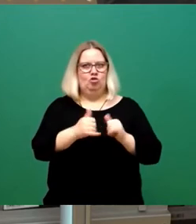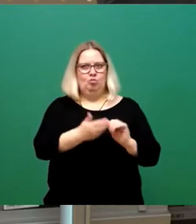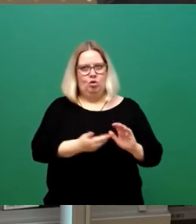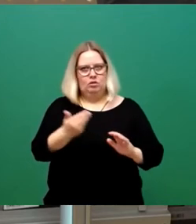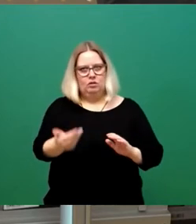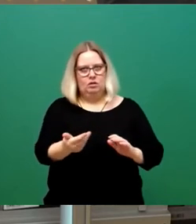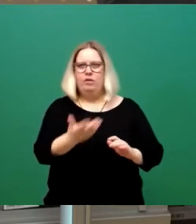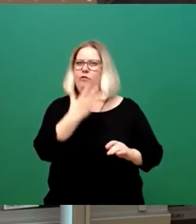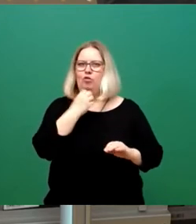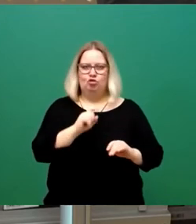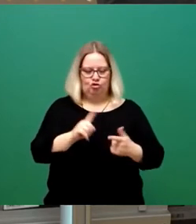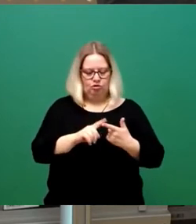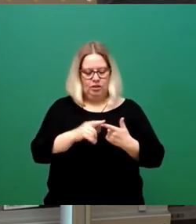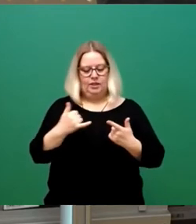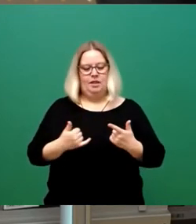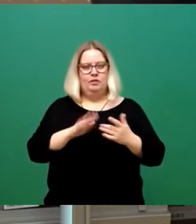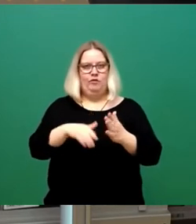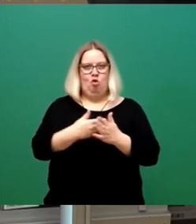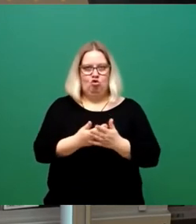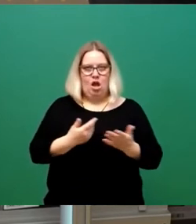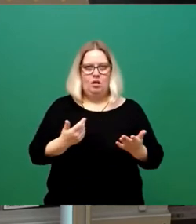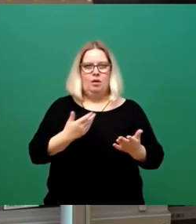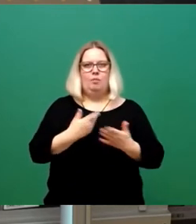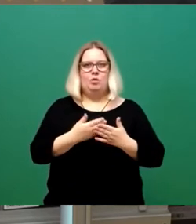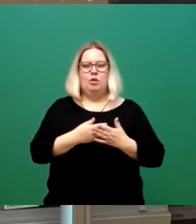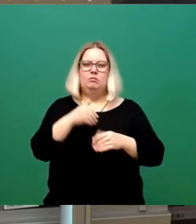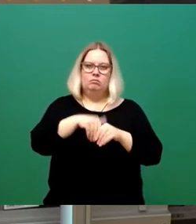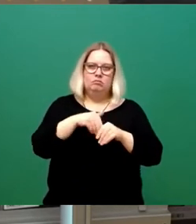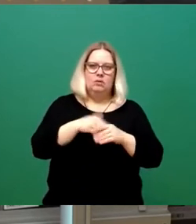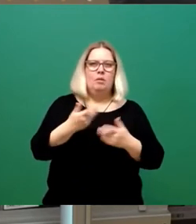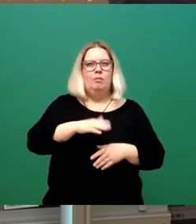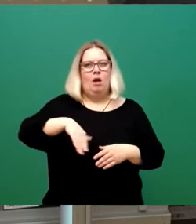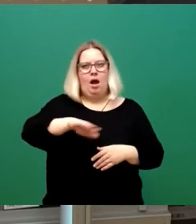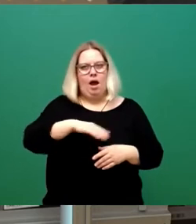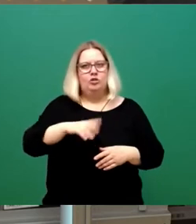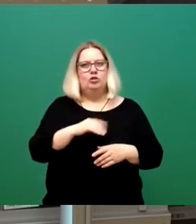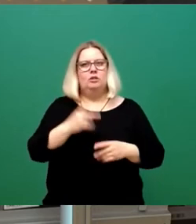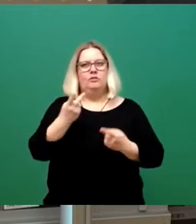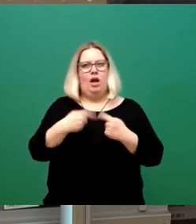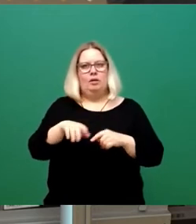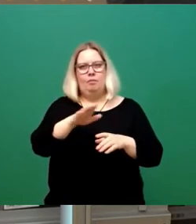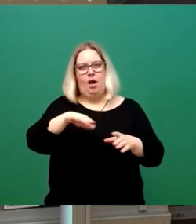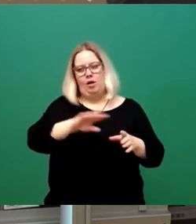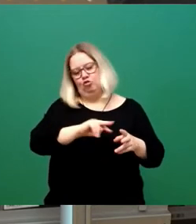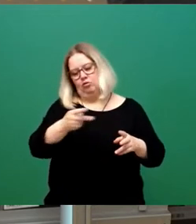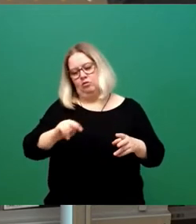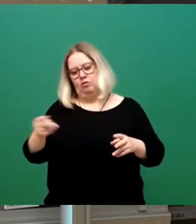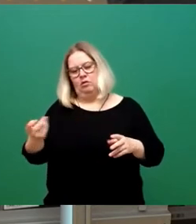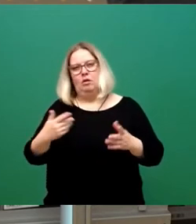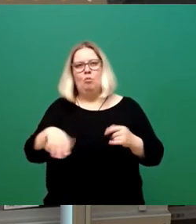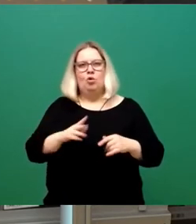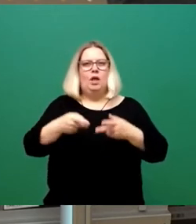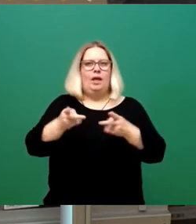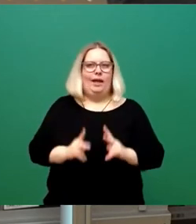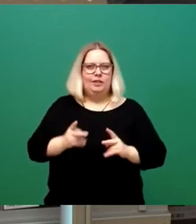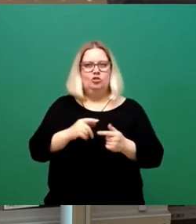gewollt. Wir haben jetzt eine Variante vorliegen, in der es darum geht, dass aus diesem Geschäftsbereich in zwei andere Geschäftsbereiche, der ganze Bereich des Rechtes und der ganze